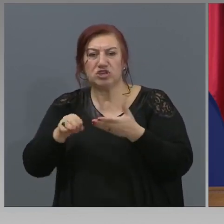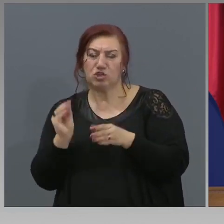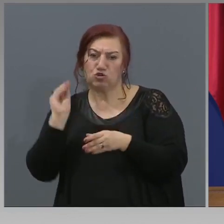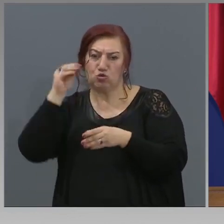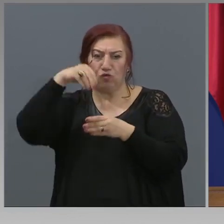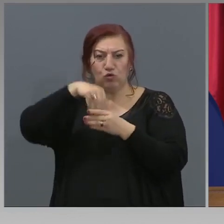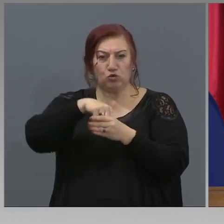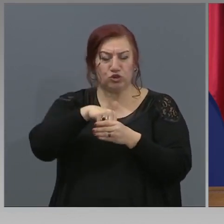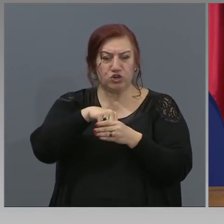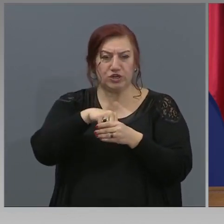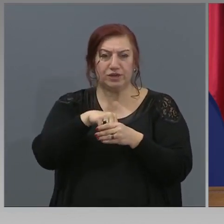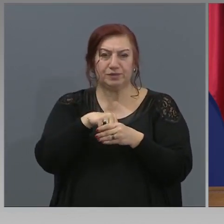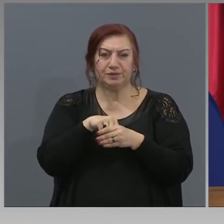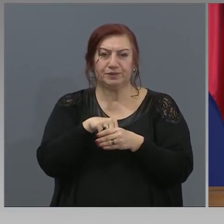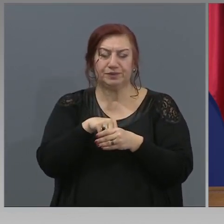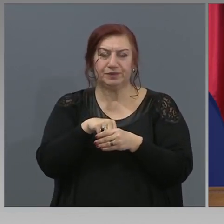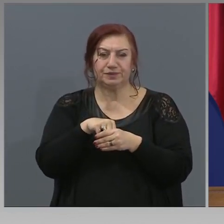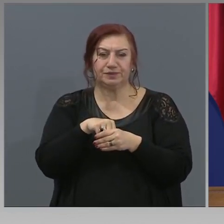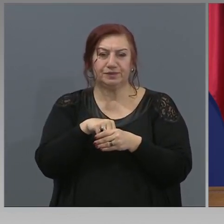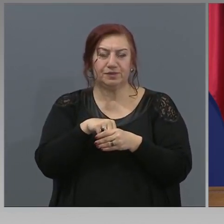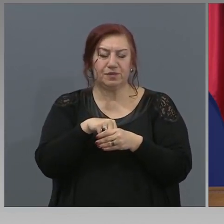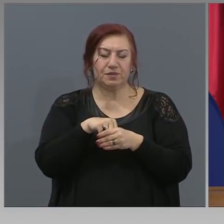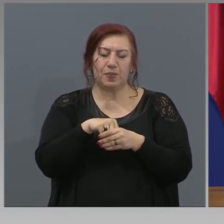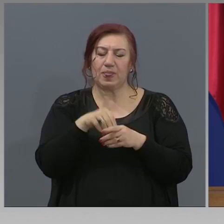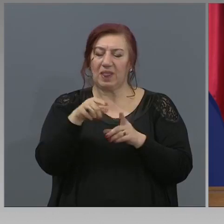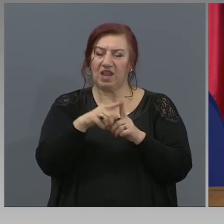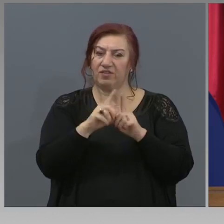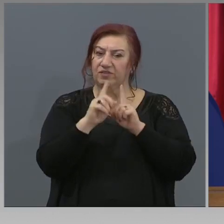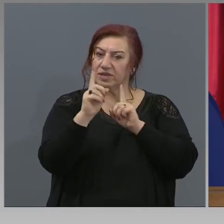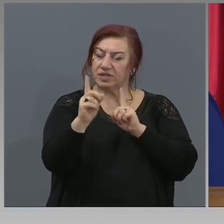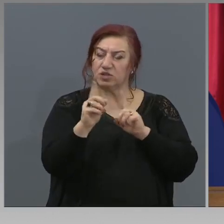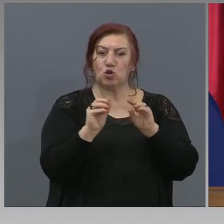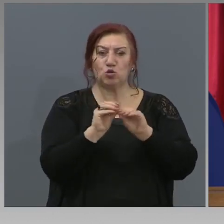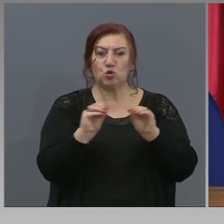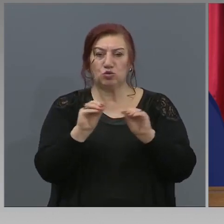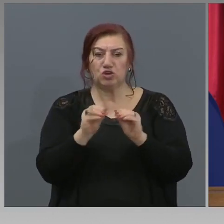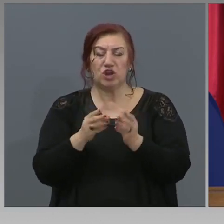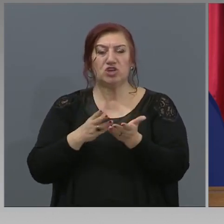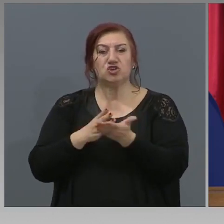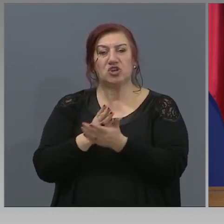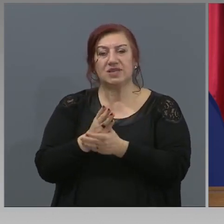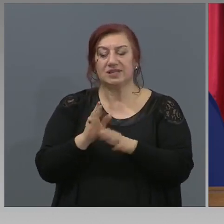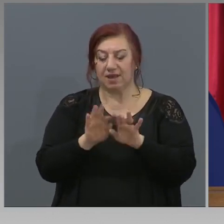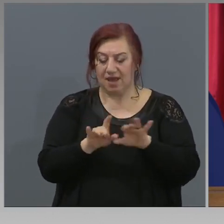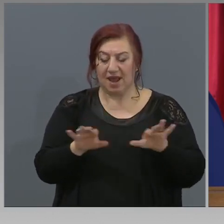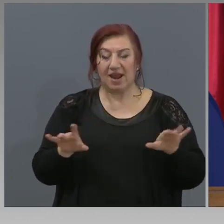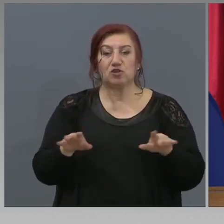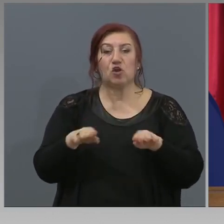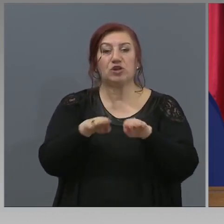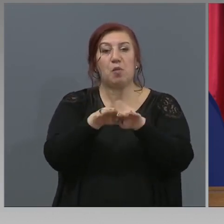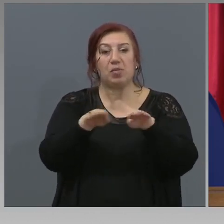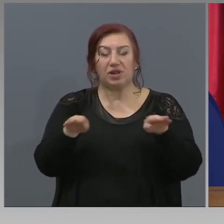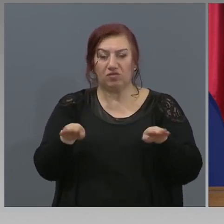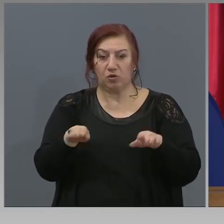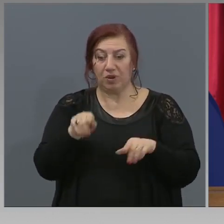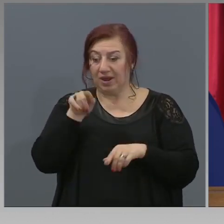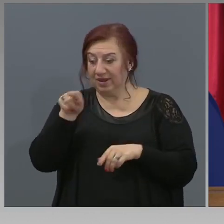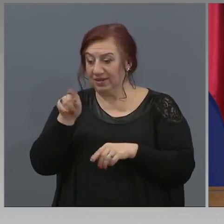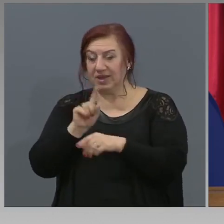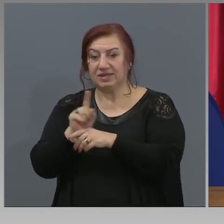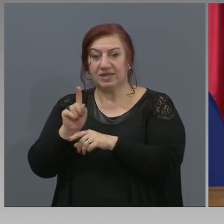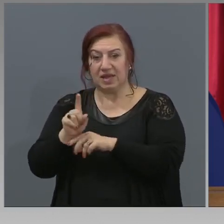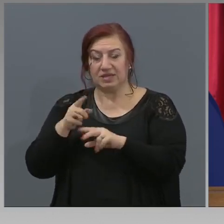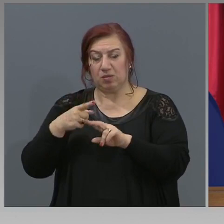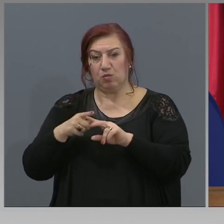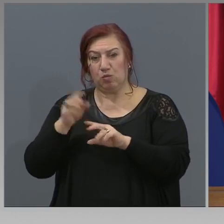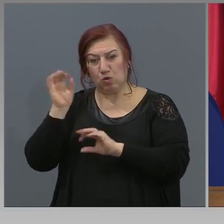дистанционно обучение, чрез електронни платформи. Тези 11% ни означават, че ни са включени